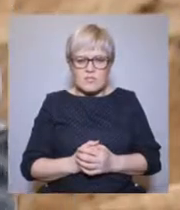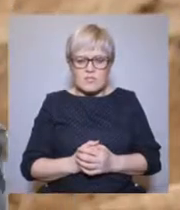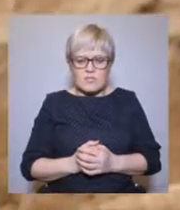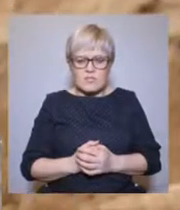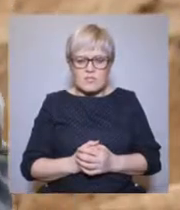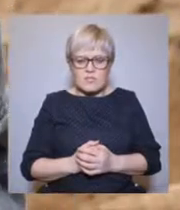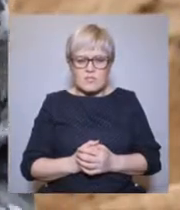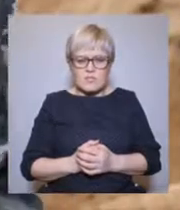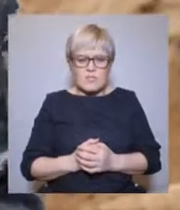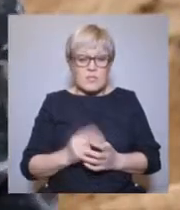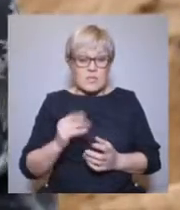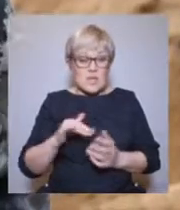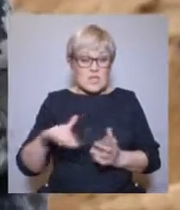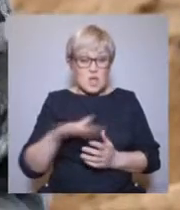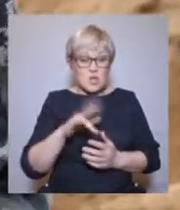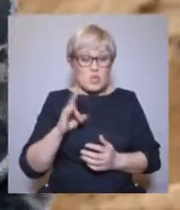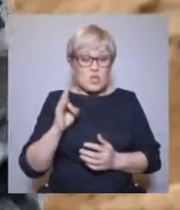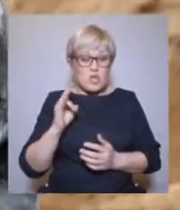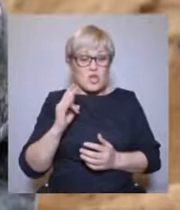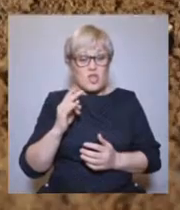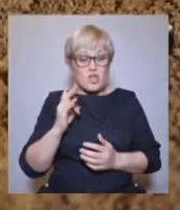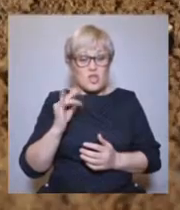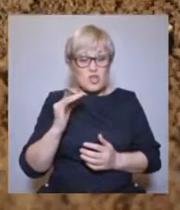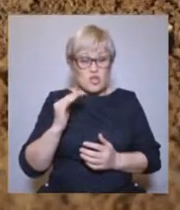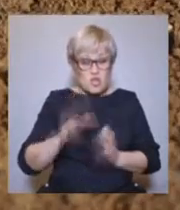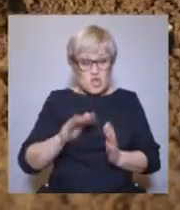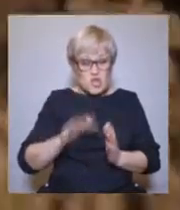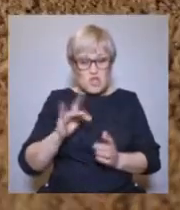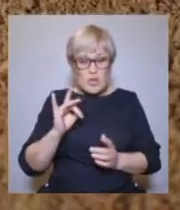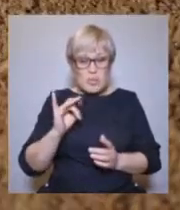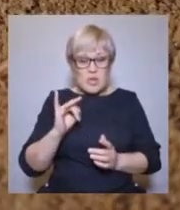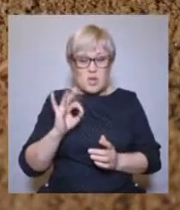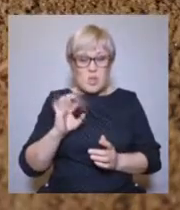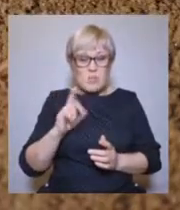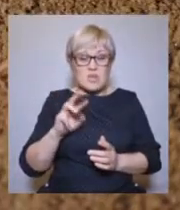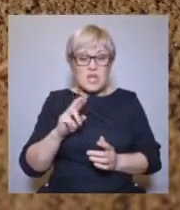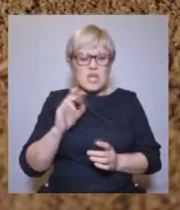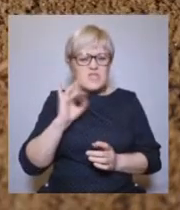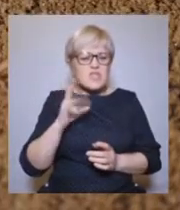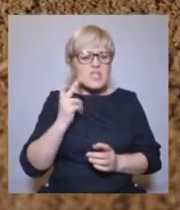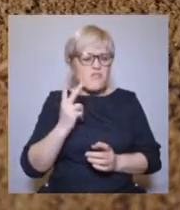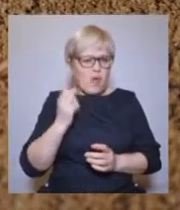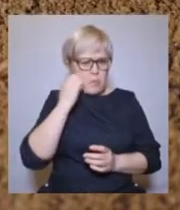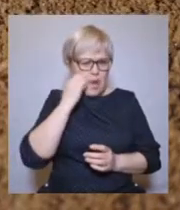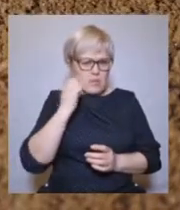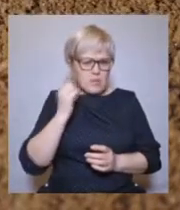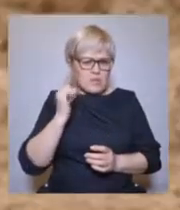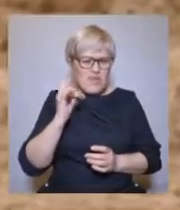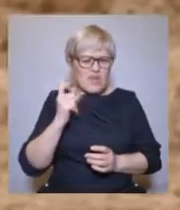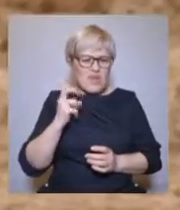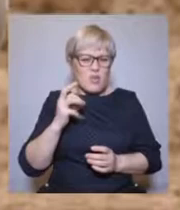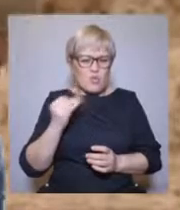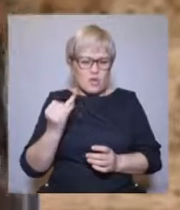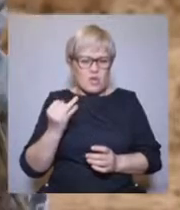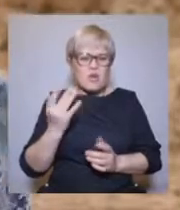На территории Нижнего Приобе известны, локализуются два памятника